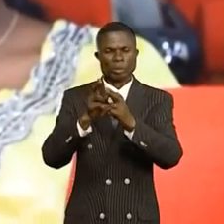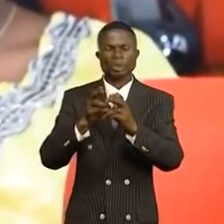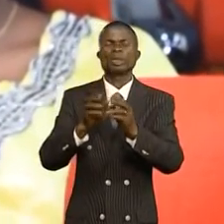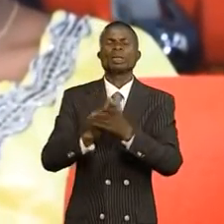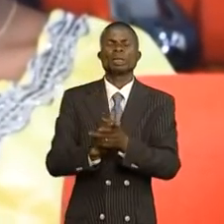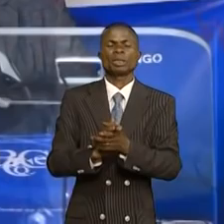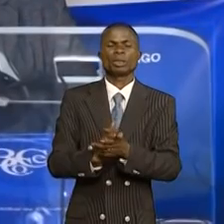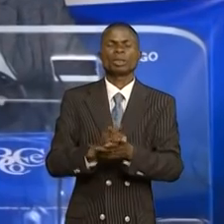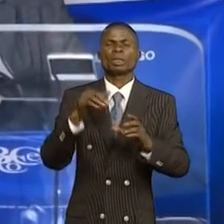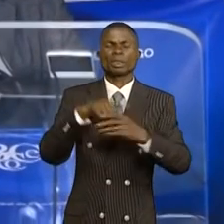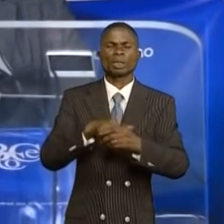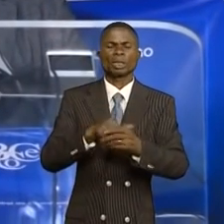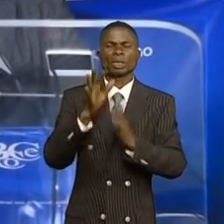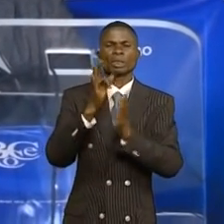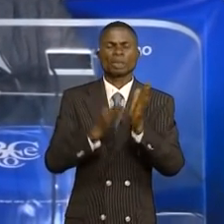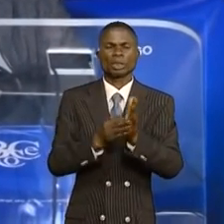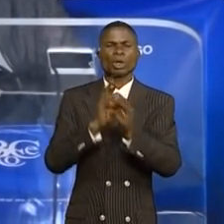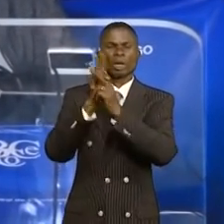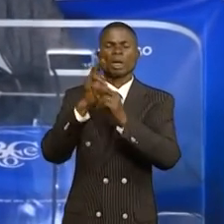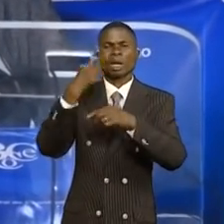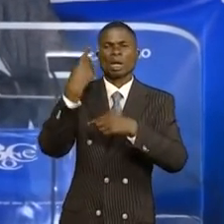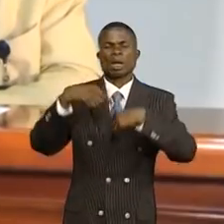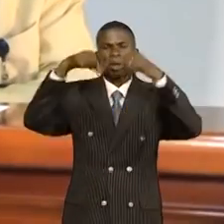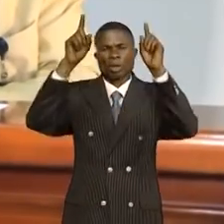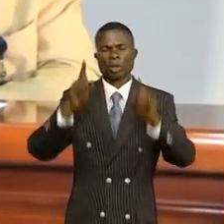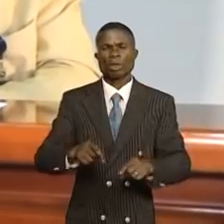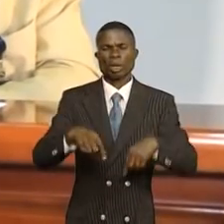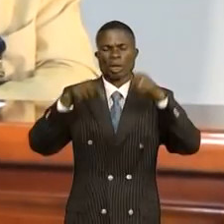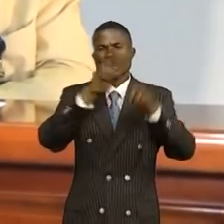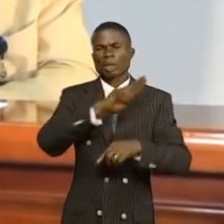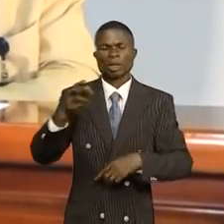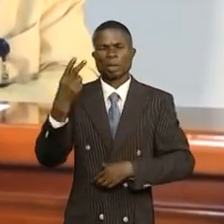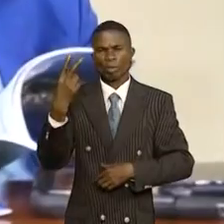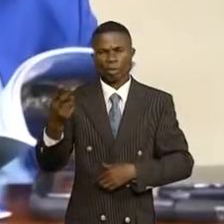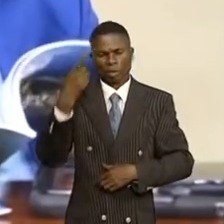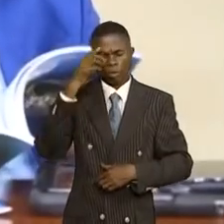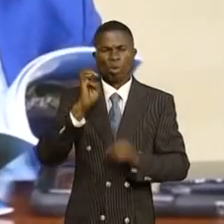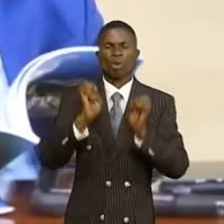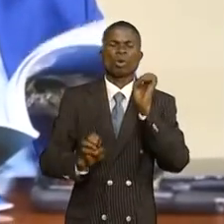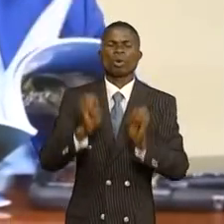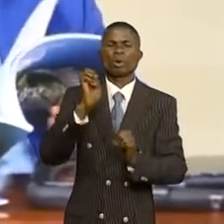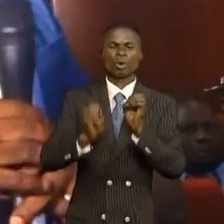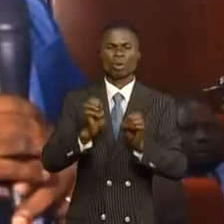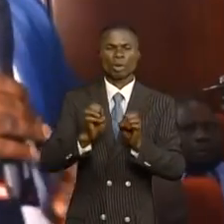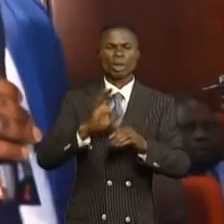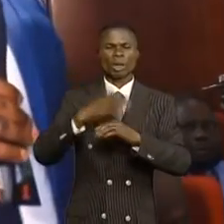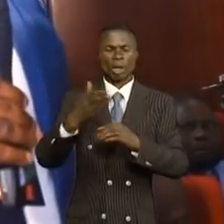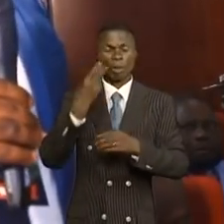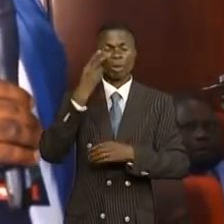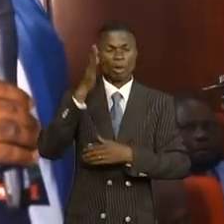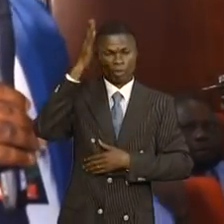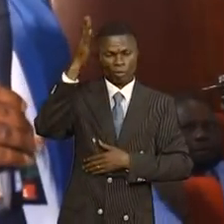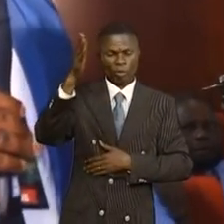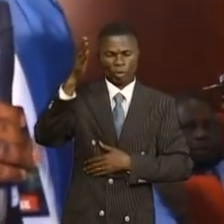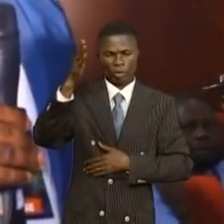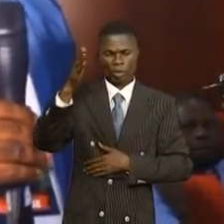gestion. C'était au cours du 18e rapport annuel exercice 2020 pour une évaluation suivie de perspectives avec